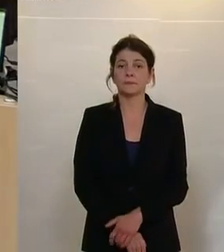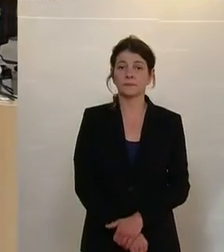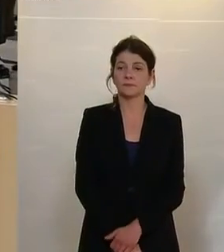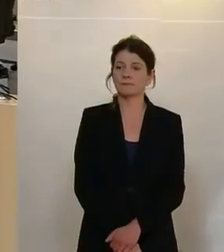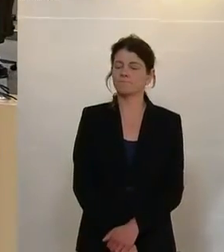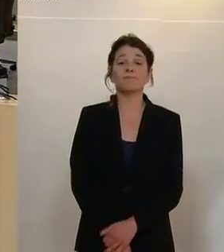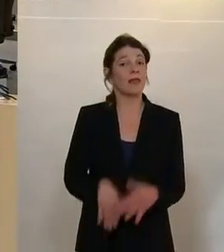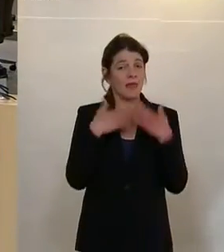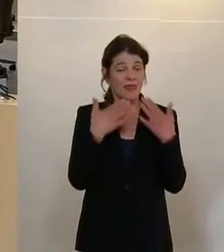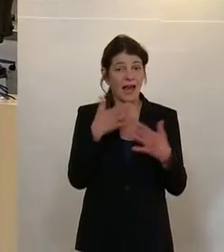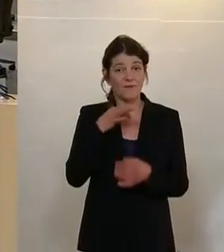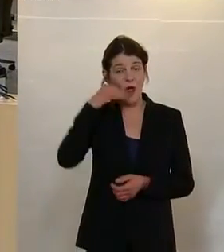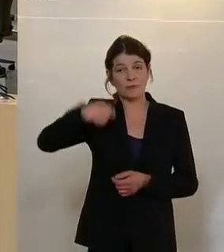kritisiert Martina Künzberg-Sarre von den NEOS. Martina Neos.